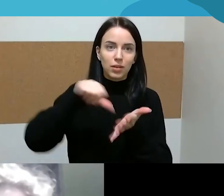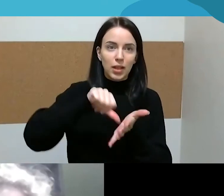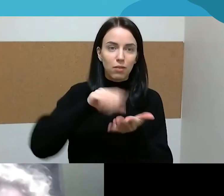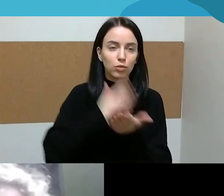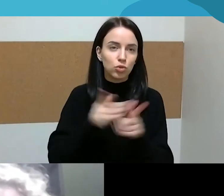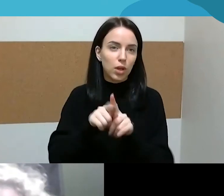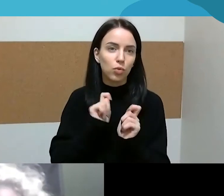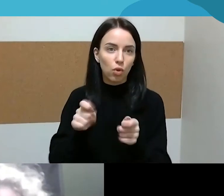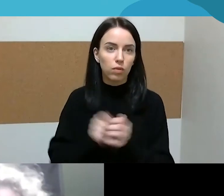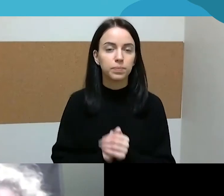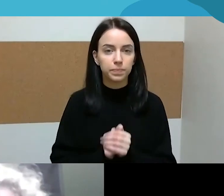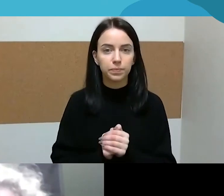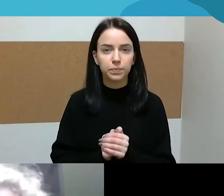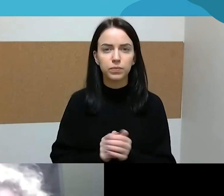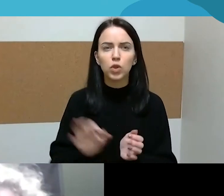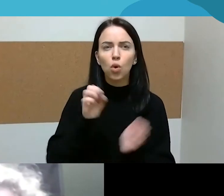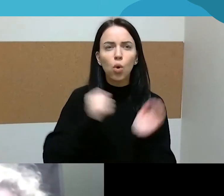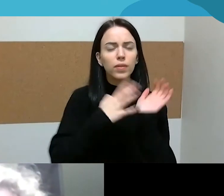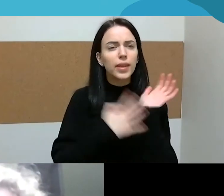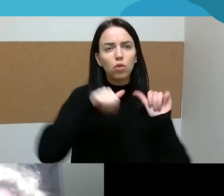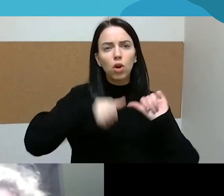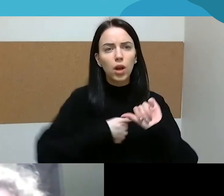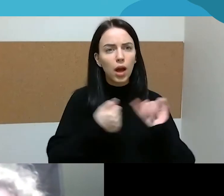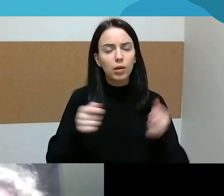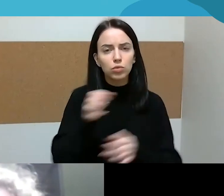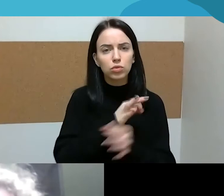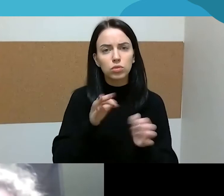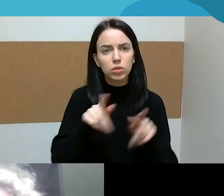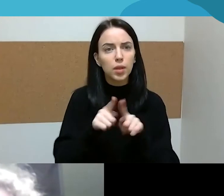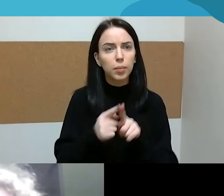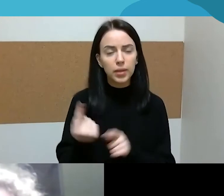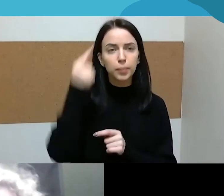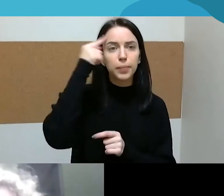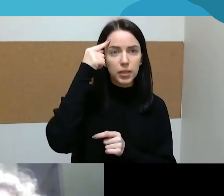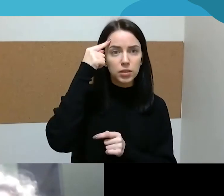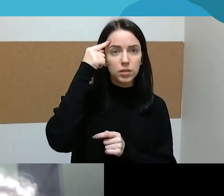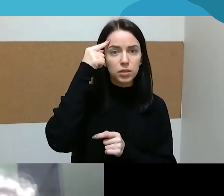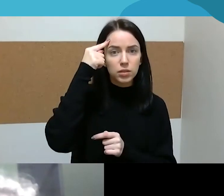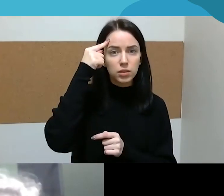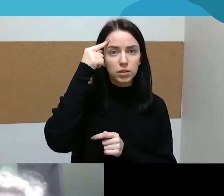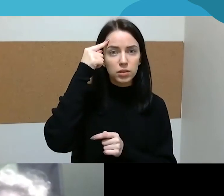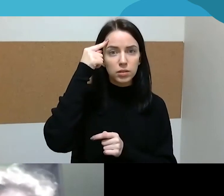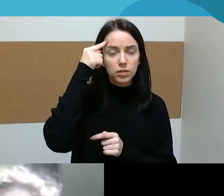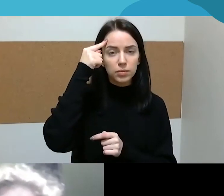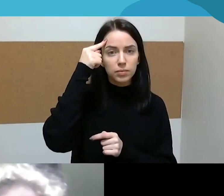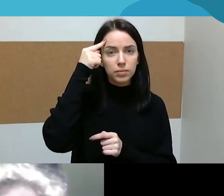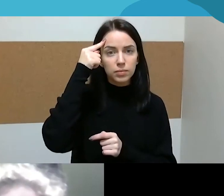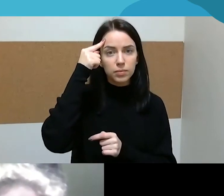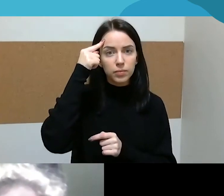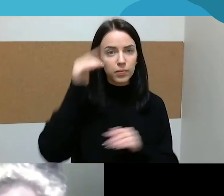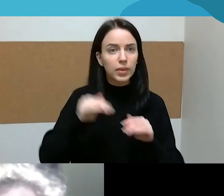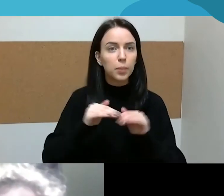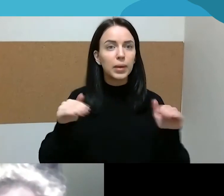paradėjote kalbėti apie 19 amžių. Aš pristiminiau iš karto irgi vieną iš to gybių kontrolėrius tyrimo